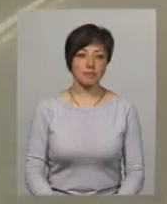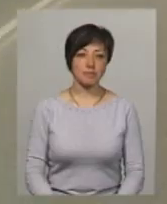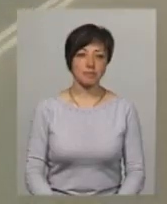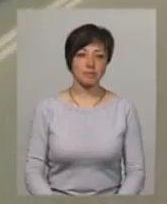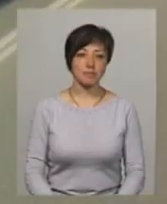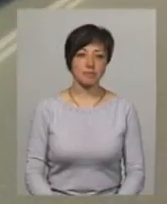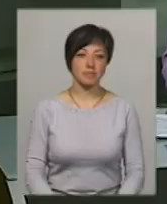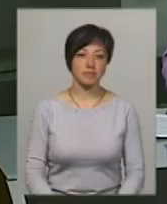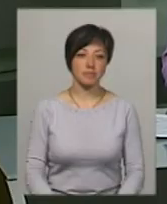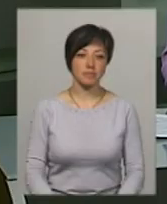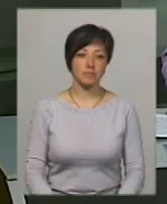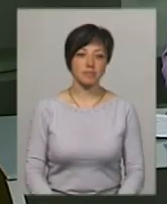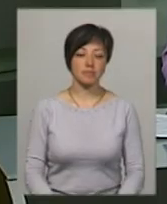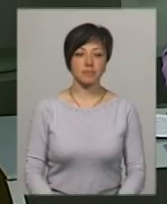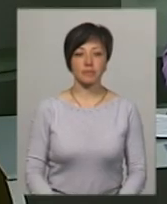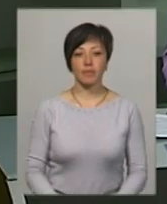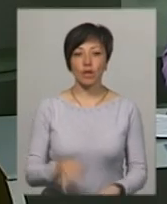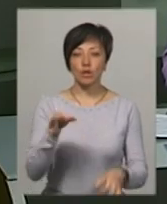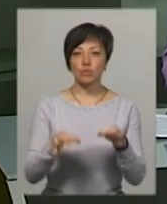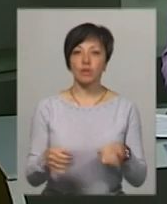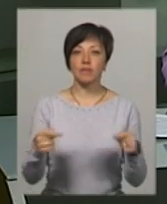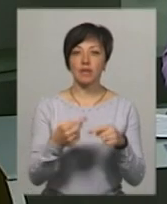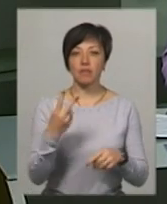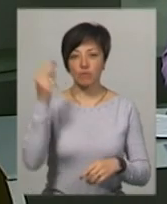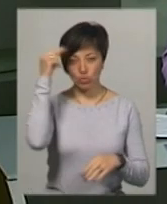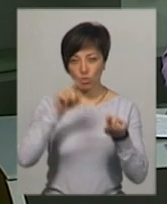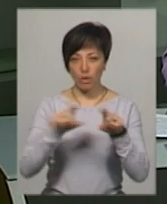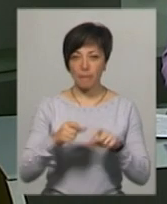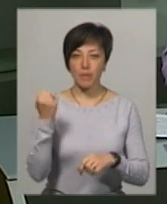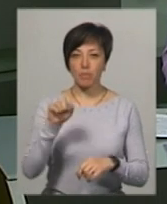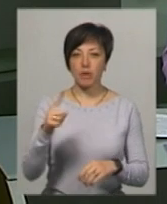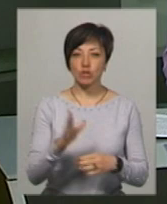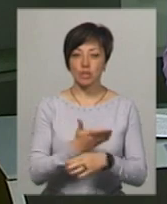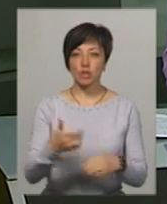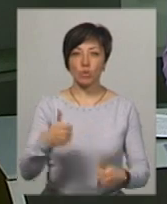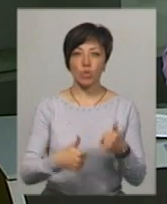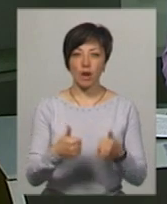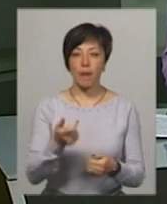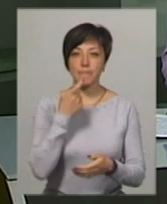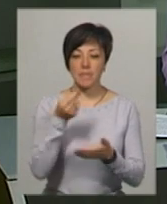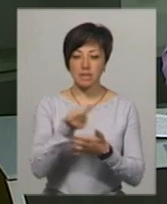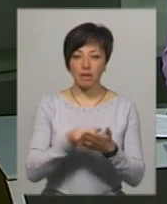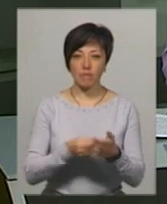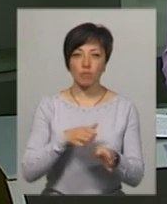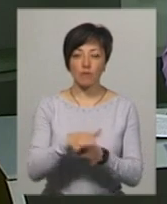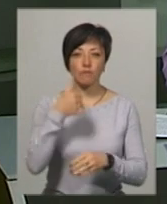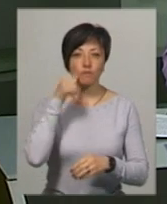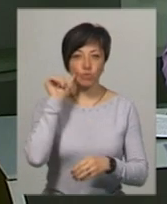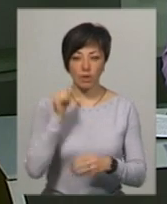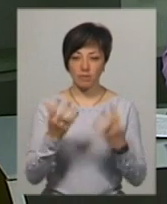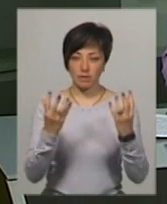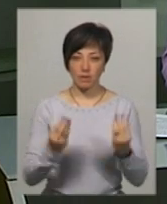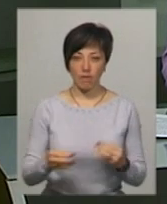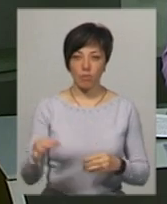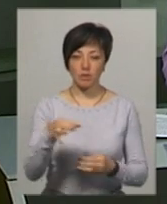Поділля, центр. Журі визначило дві школи-переможниці першої частини конкурсу писанкарства, який відбувався вчора протягом дня,